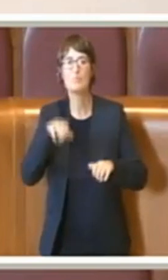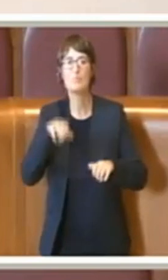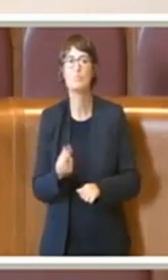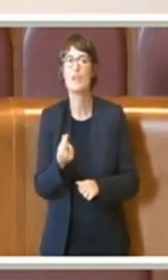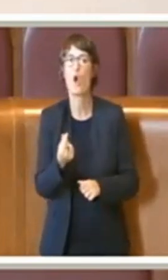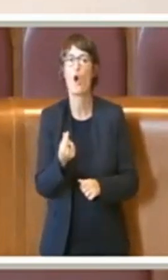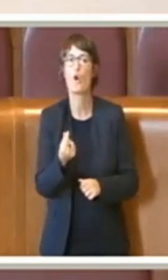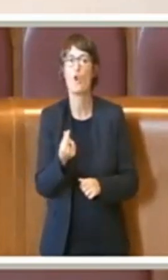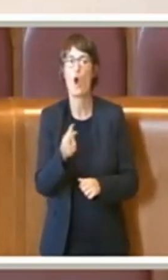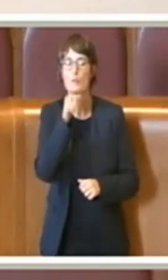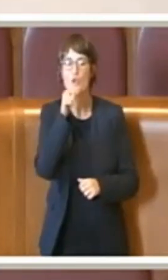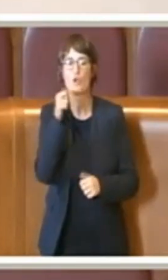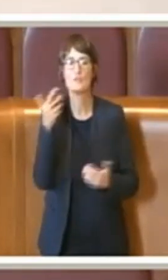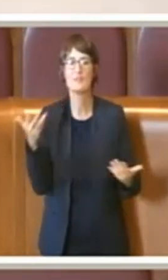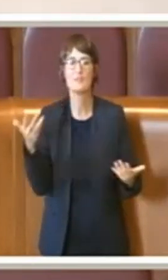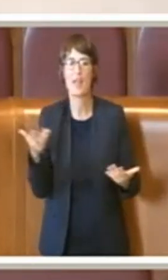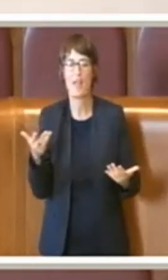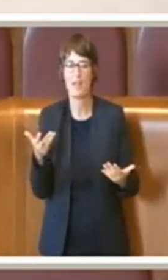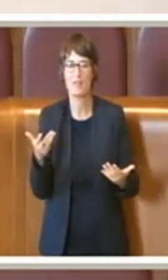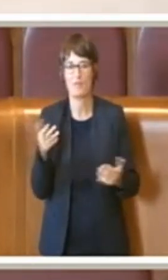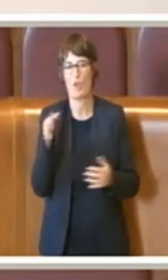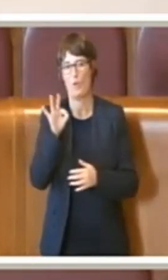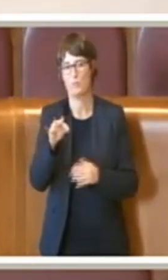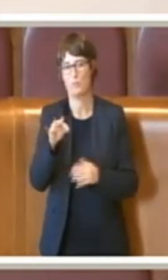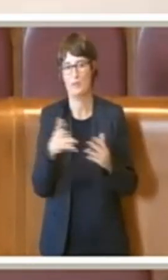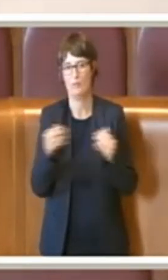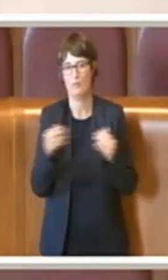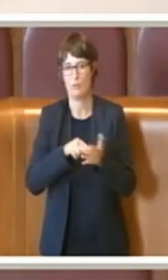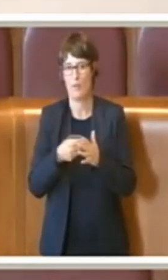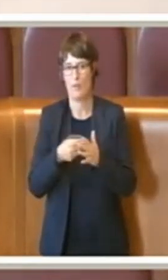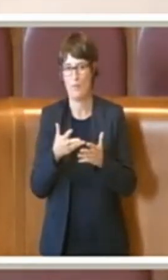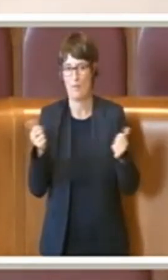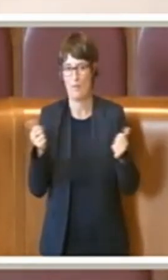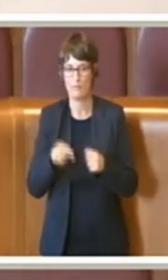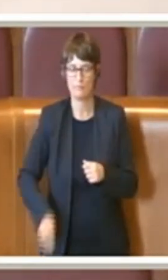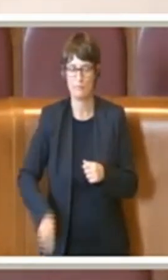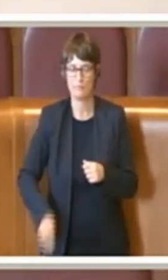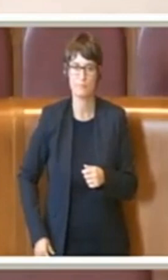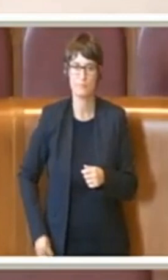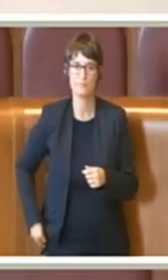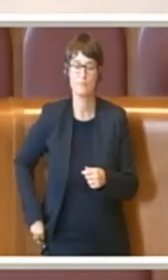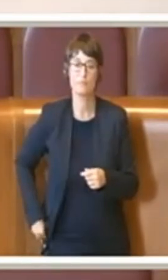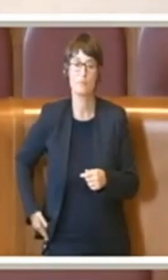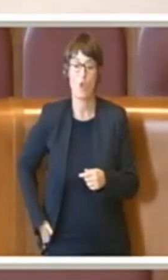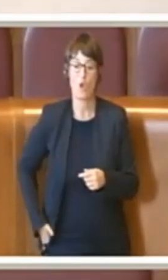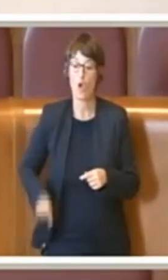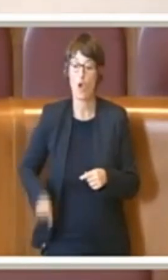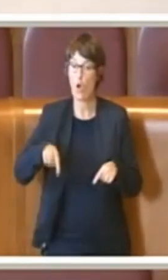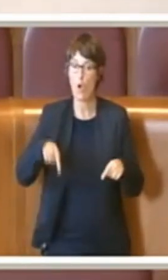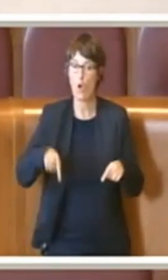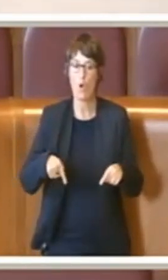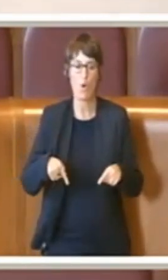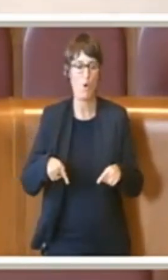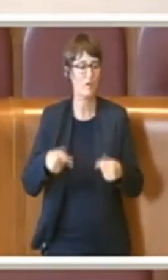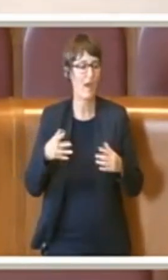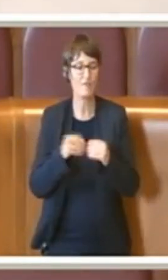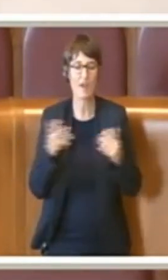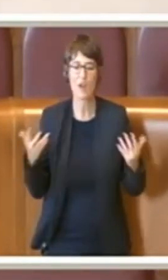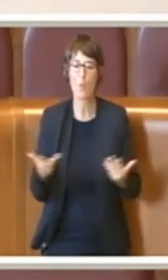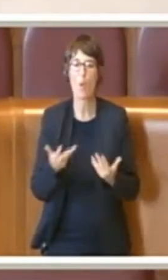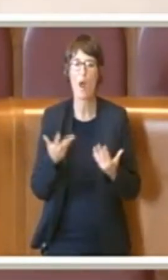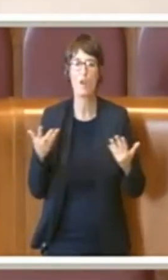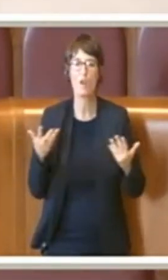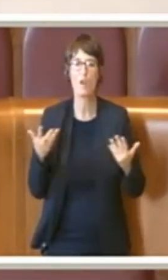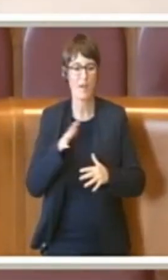risolvere questo problema. Fare azioni preventive al buio come sta facendo questo